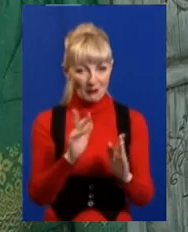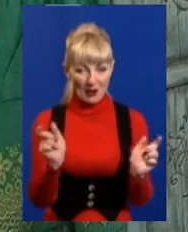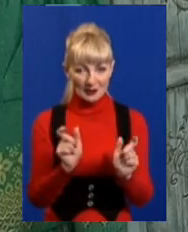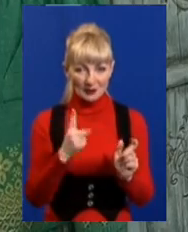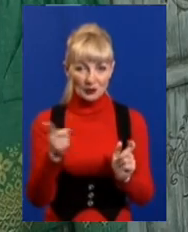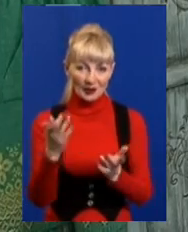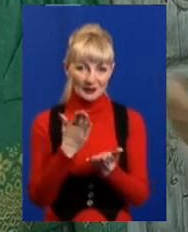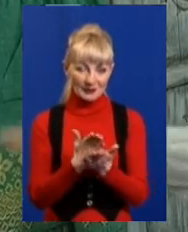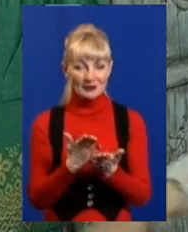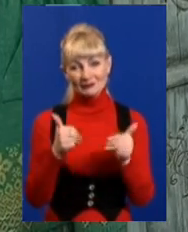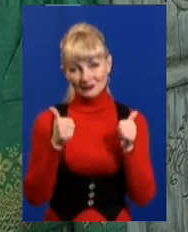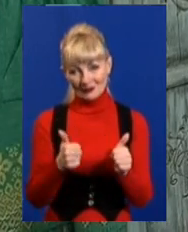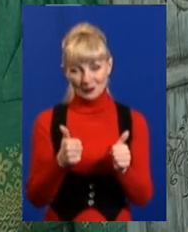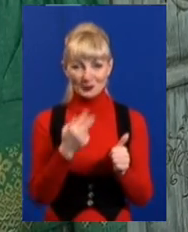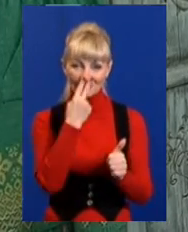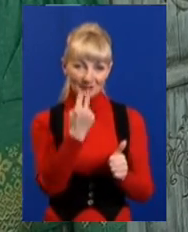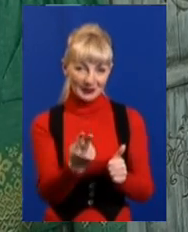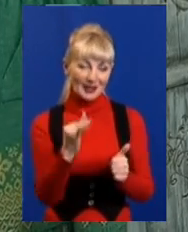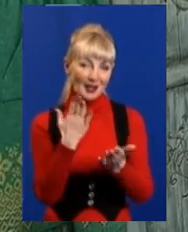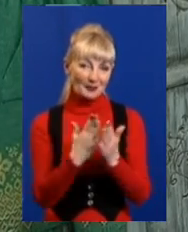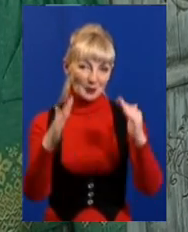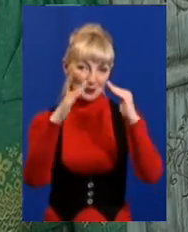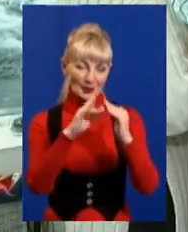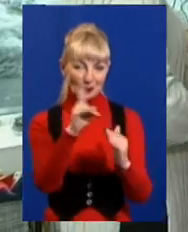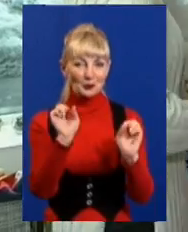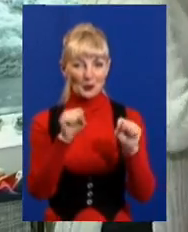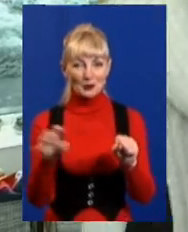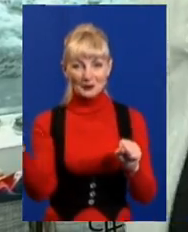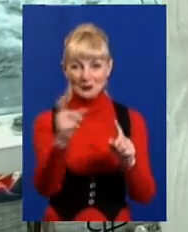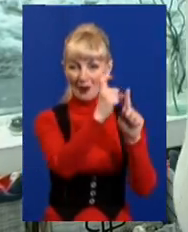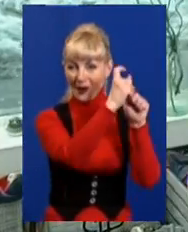що вони мають належний стан, тому що ми маємо приміщення, яке це може все вмістити.